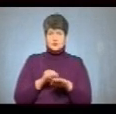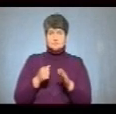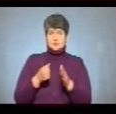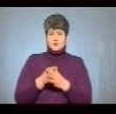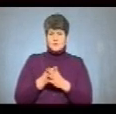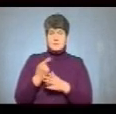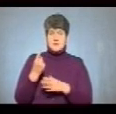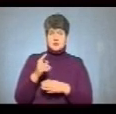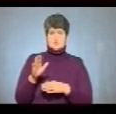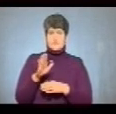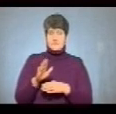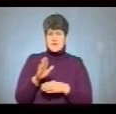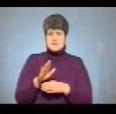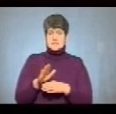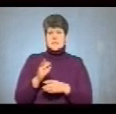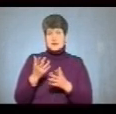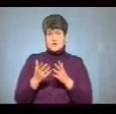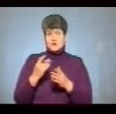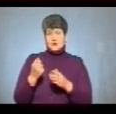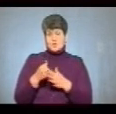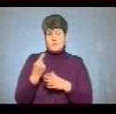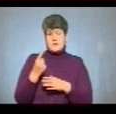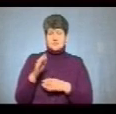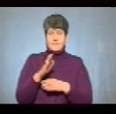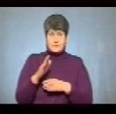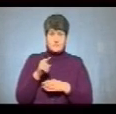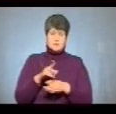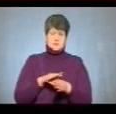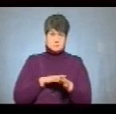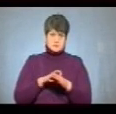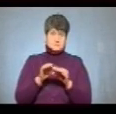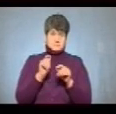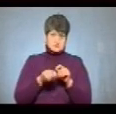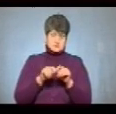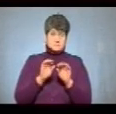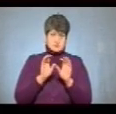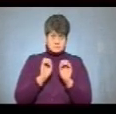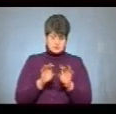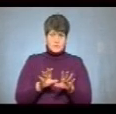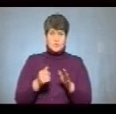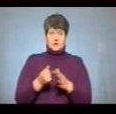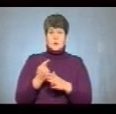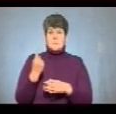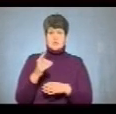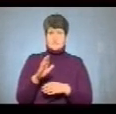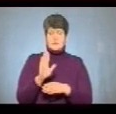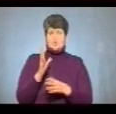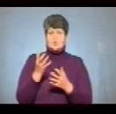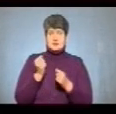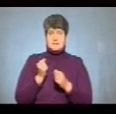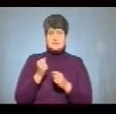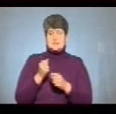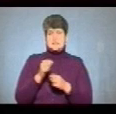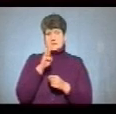1 вересня і, власне, якщо до 1 вересня вони пройдуть, то з 1 вересня отримуватимуть додатково